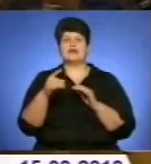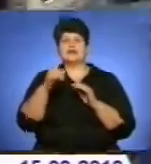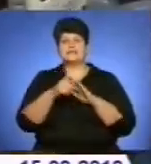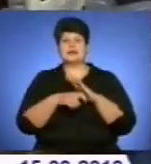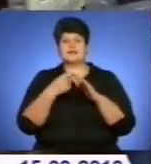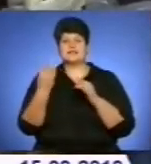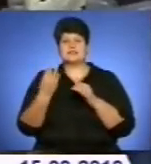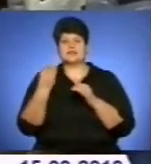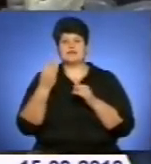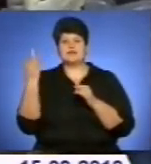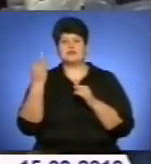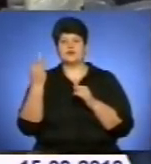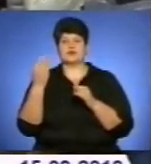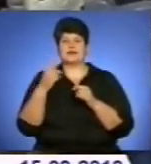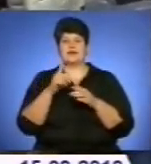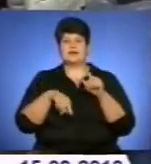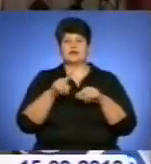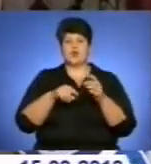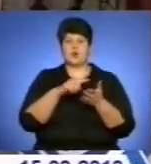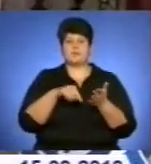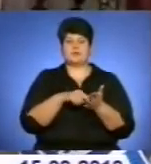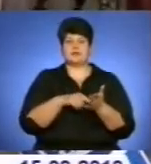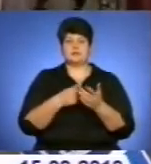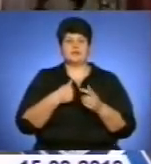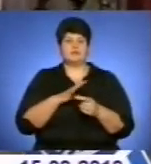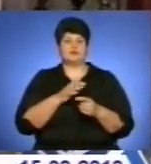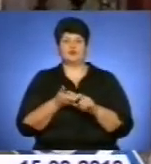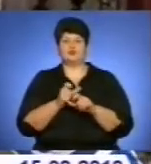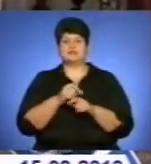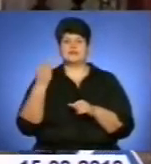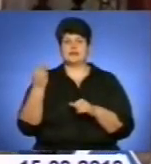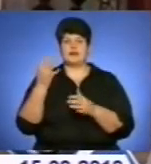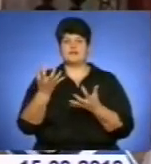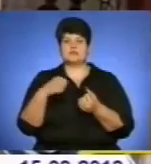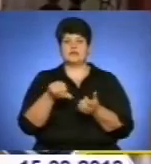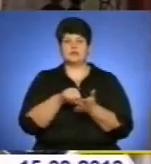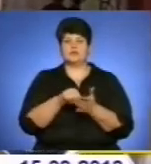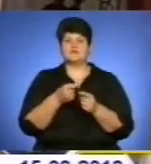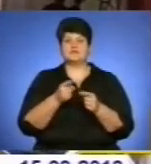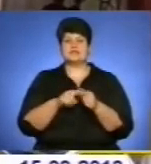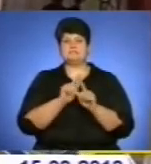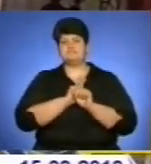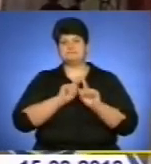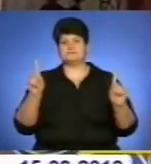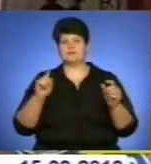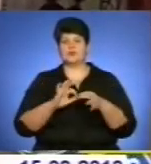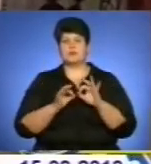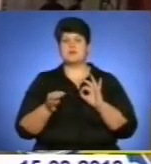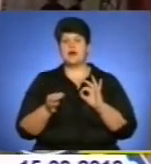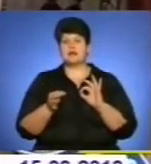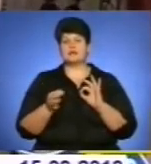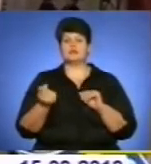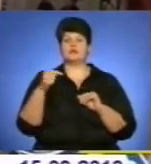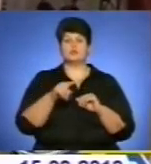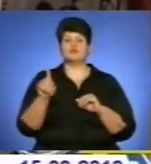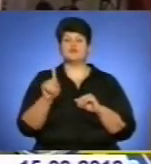Така олімпіада найбільше відповідає вимогам сучасного захоплення підлітків. Реєстрація і відбір учасників проходили через соціальні